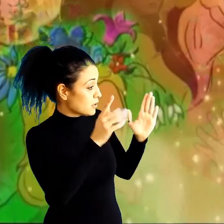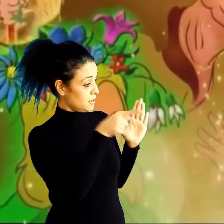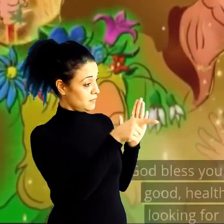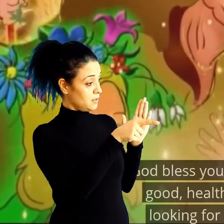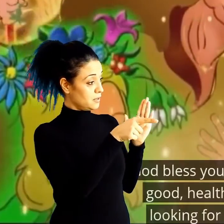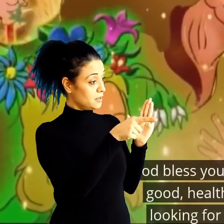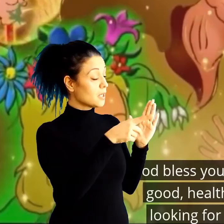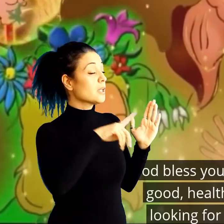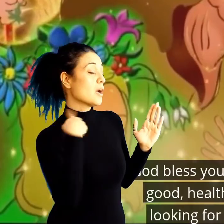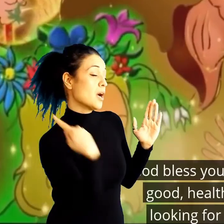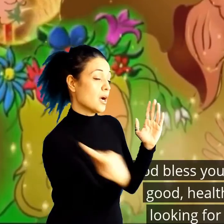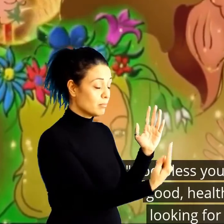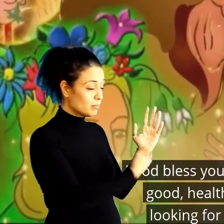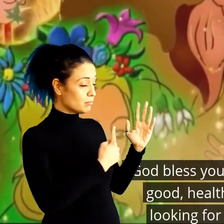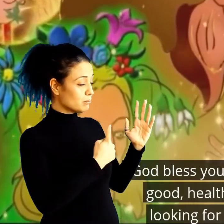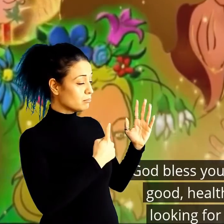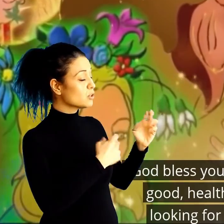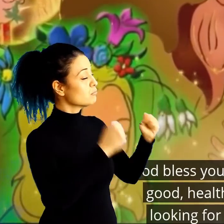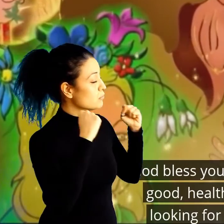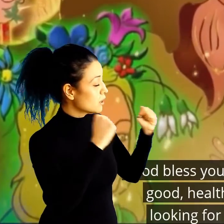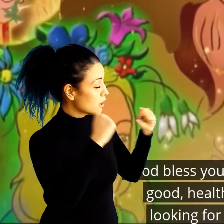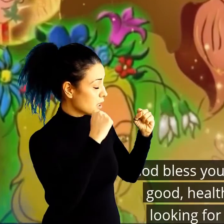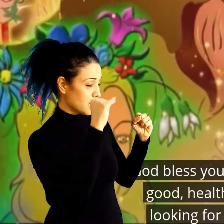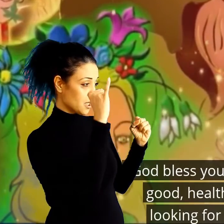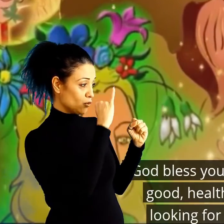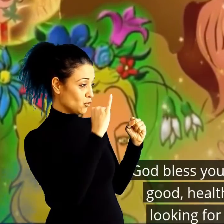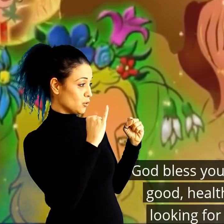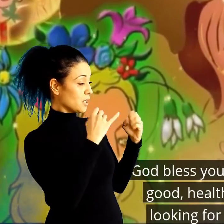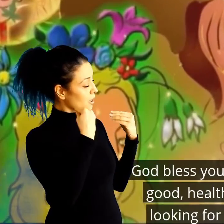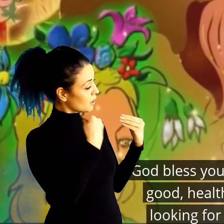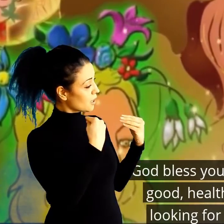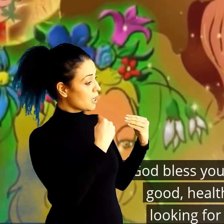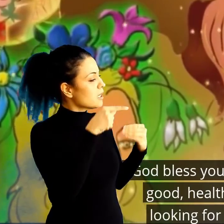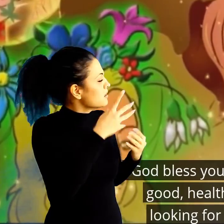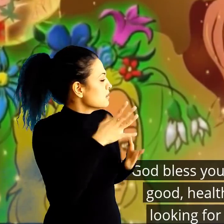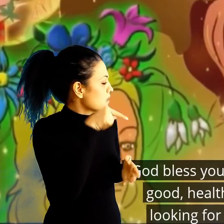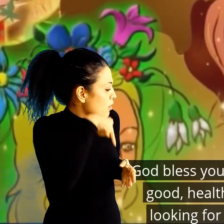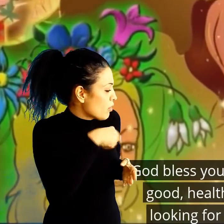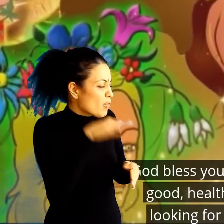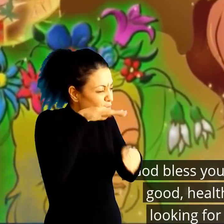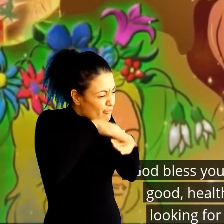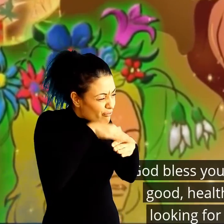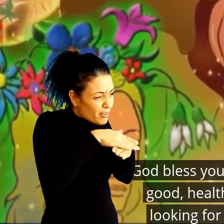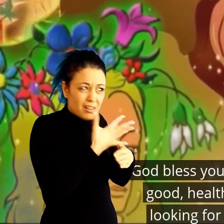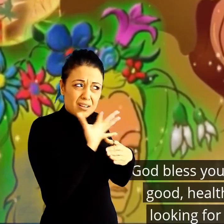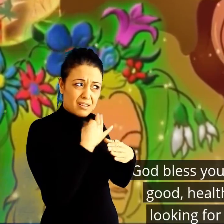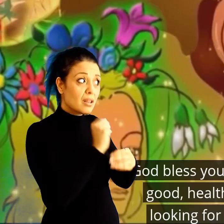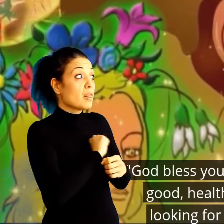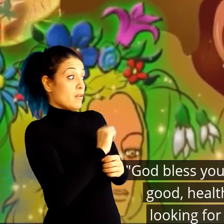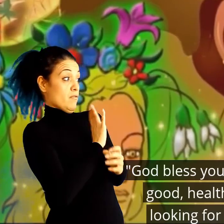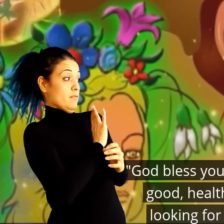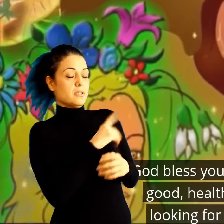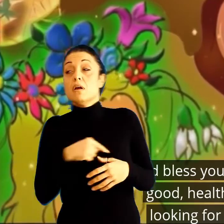Дал ти бог добро, девојче? Рекле месеците. Арни сме, здрави и живи. А,